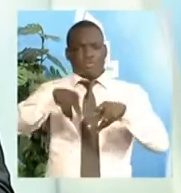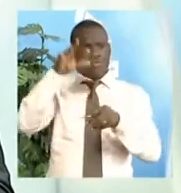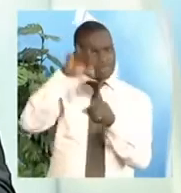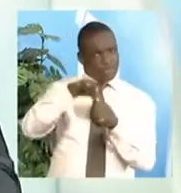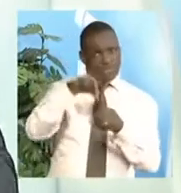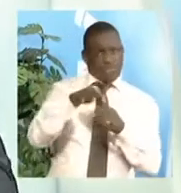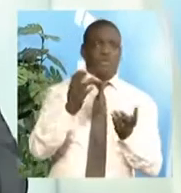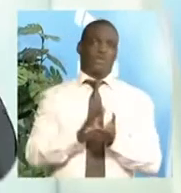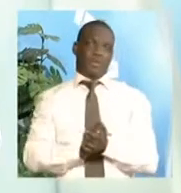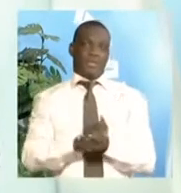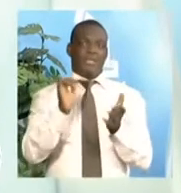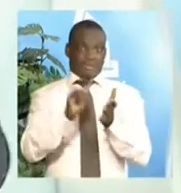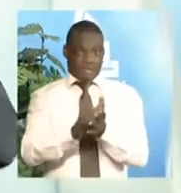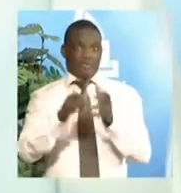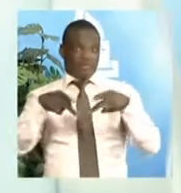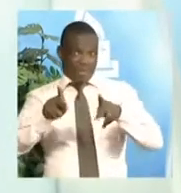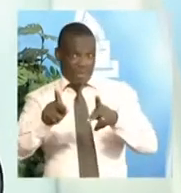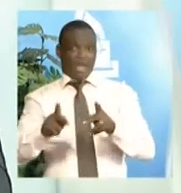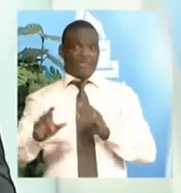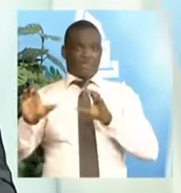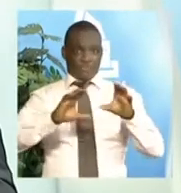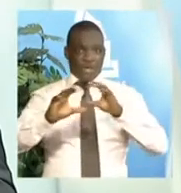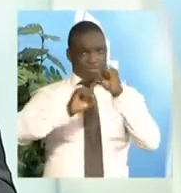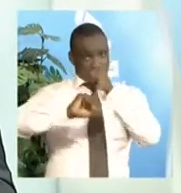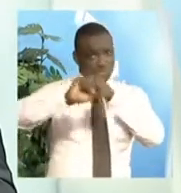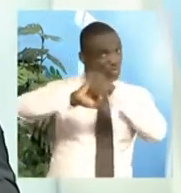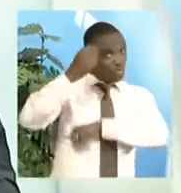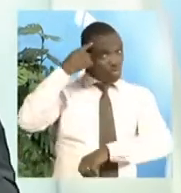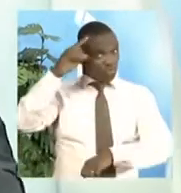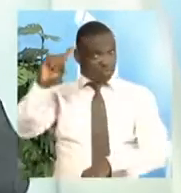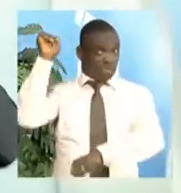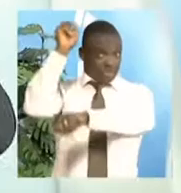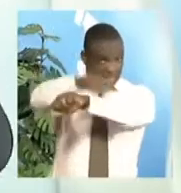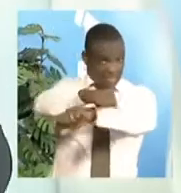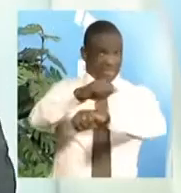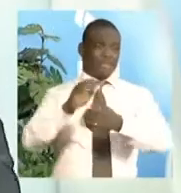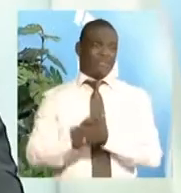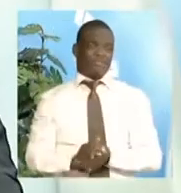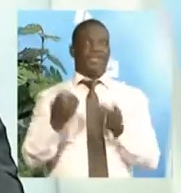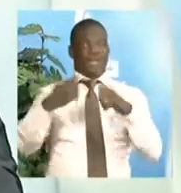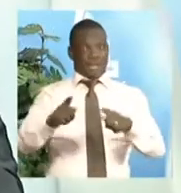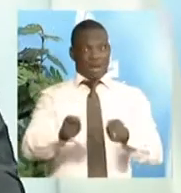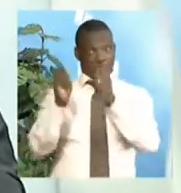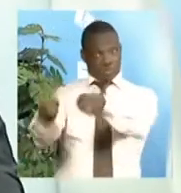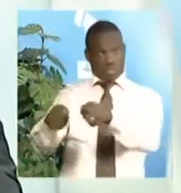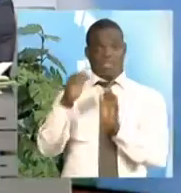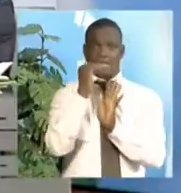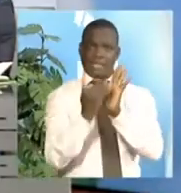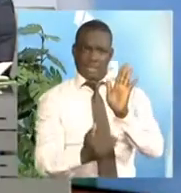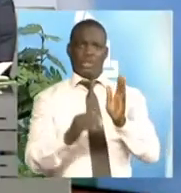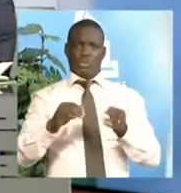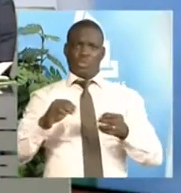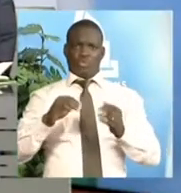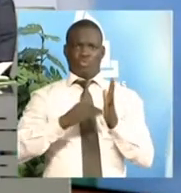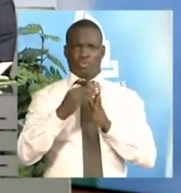armes à l'effet de conquérir le suffrage de cette population. Donc, vous voyez, quand on leur remet la liste, il y a souvent même les numéros,